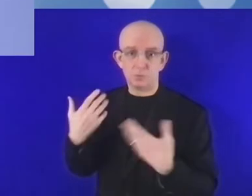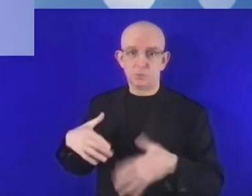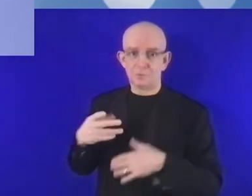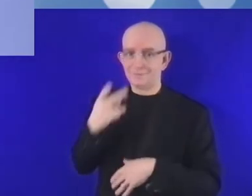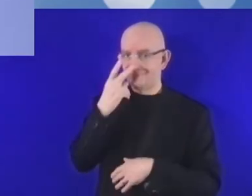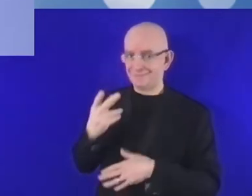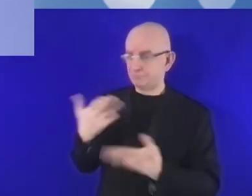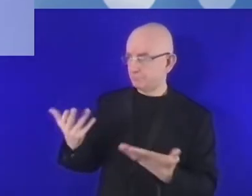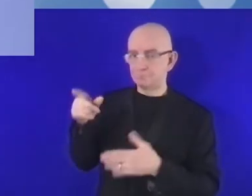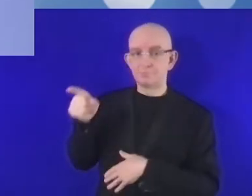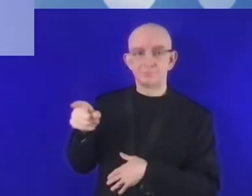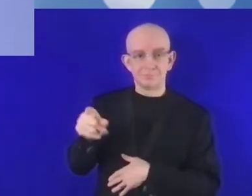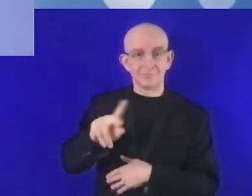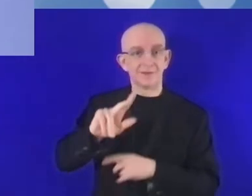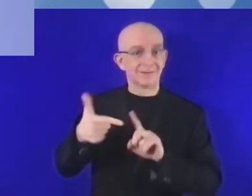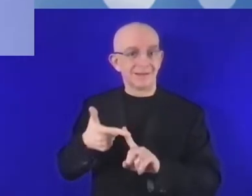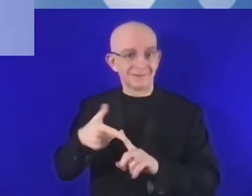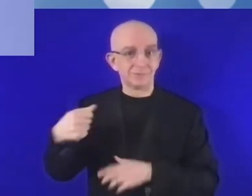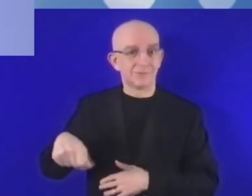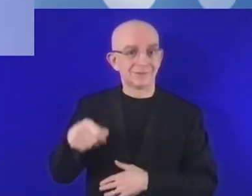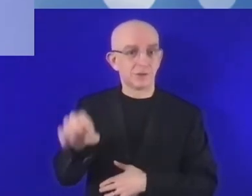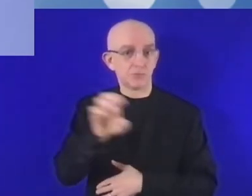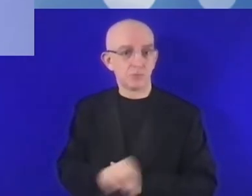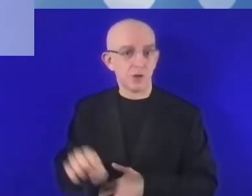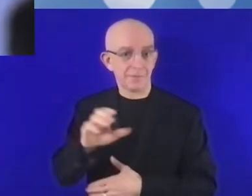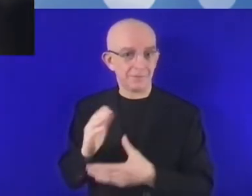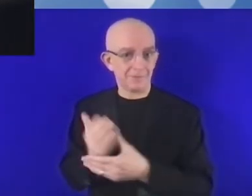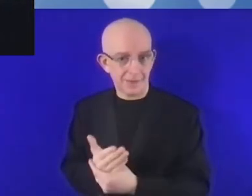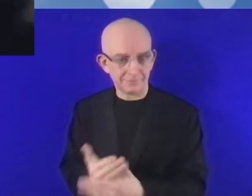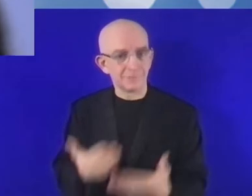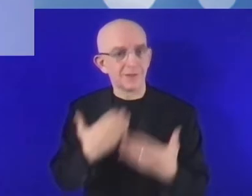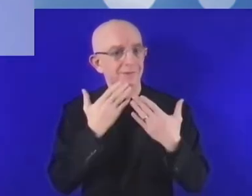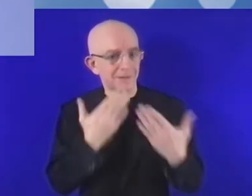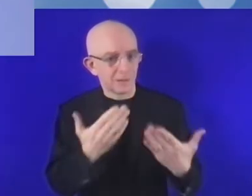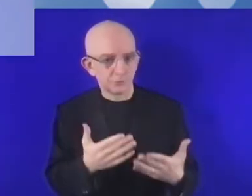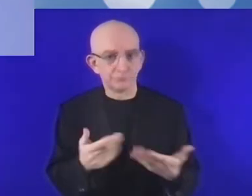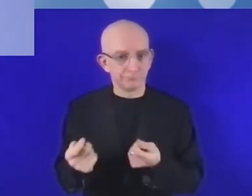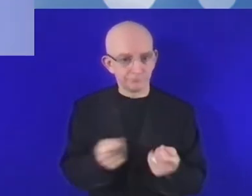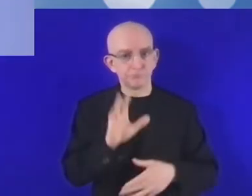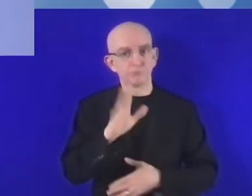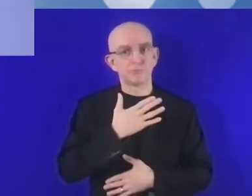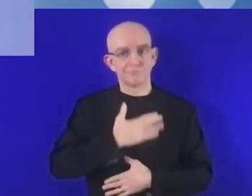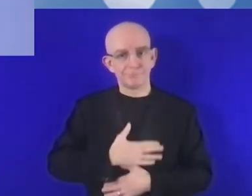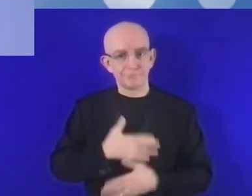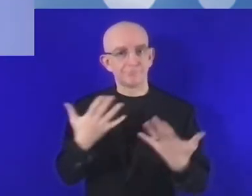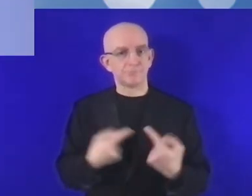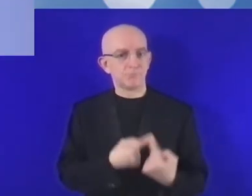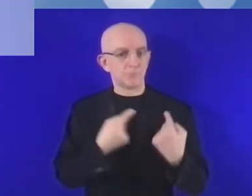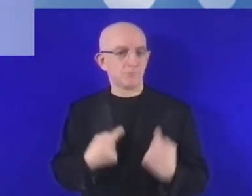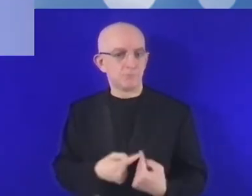panie moderatorze. Na początek bardzo serdecznie chciałabym podziękować organizatorom forum za zaproszenie mnie do udziału w tym